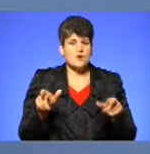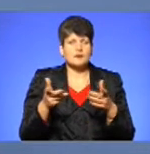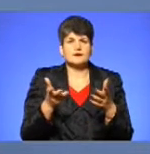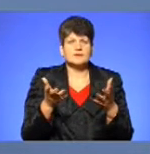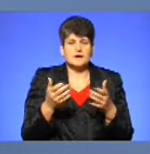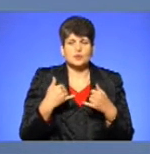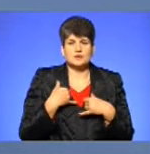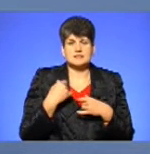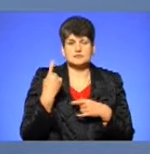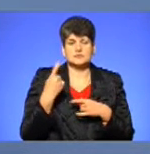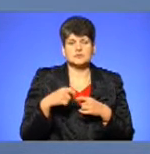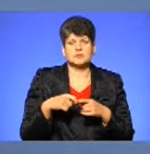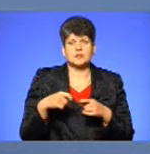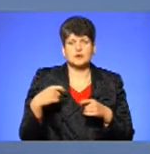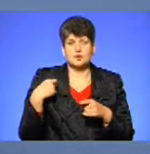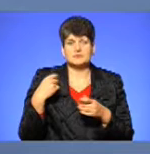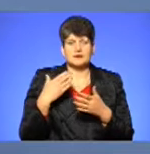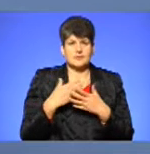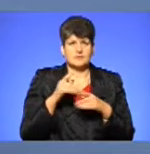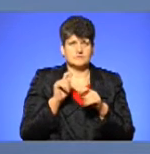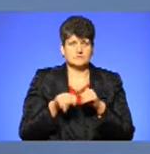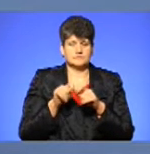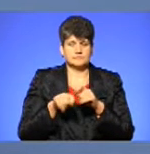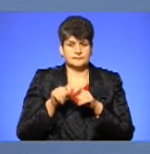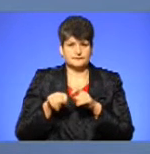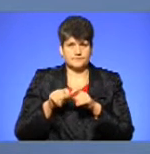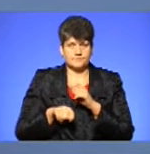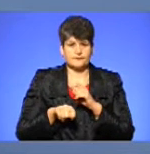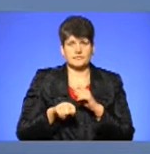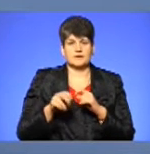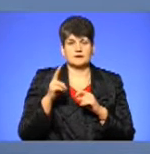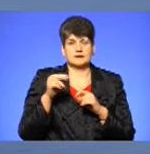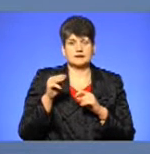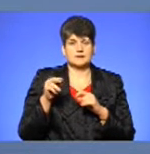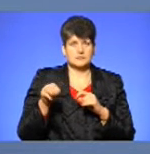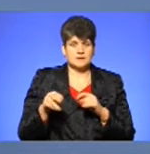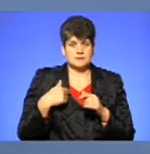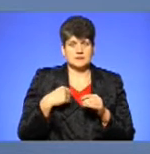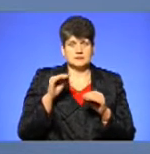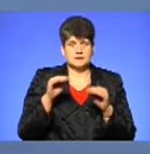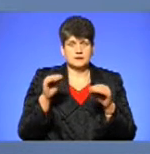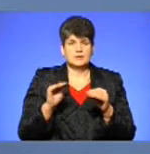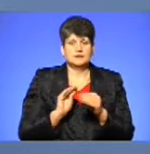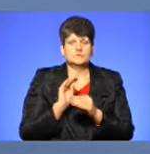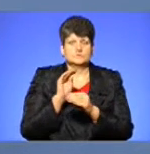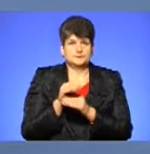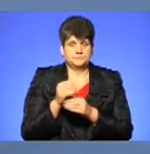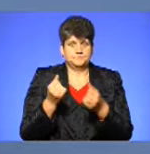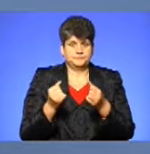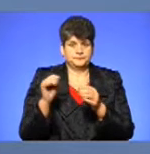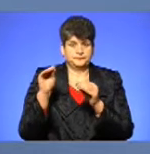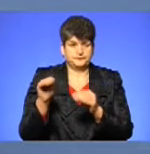нас по кілометру є аналіз дорожнього транспортних пригод. Ми виставляли додаткові екіпажі. Спільне